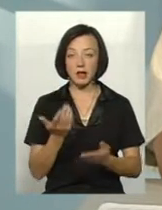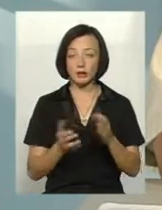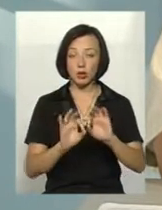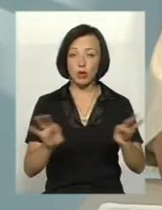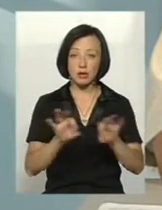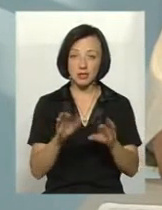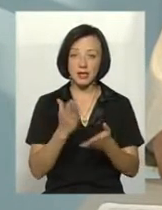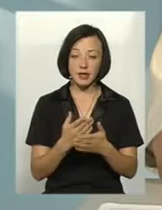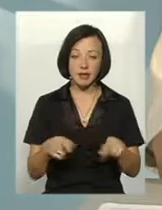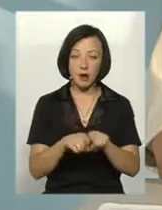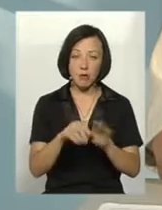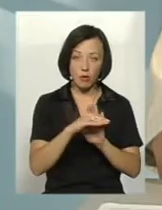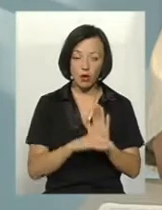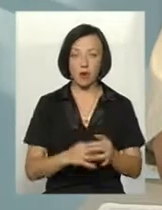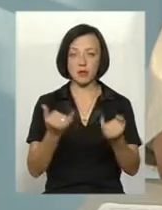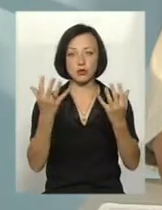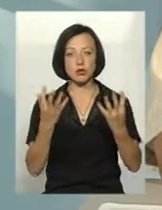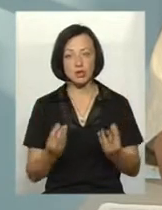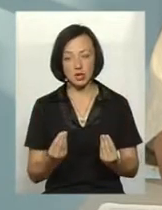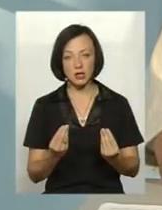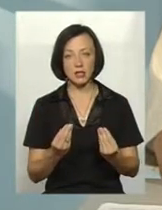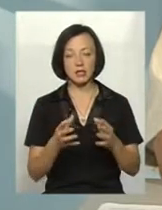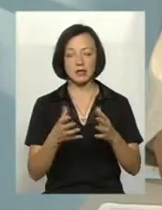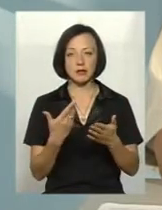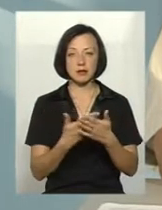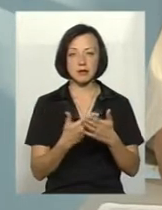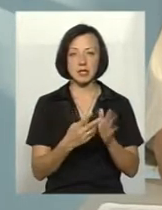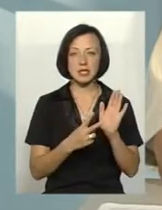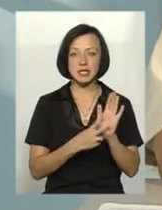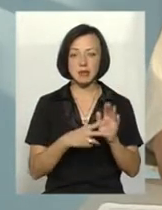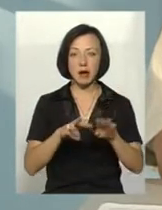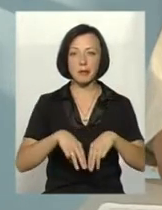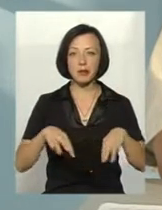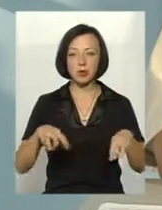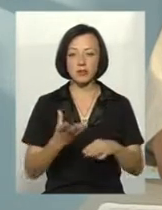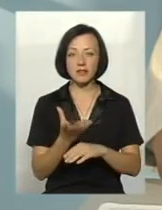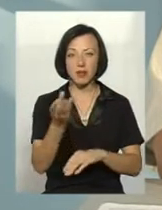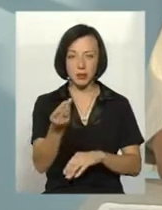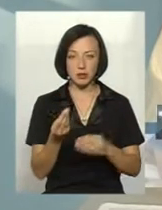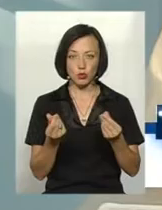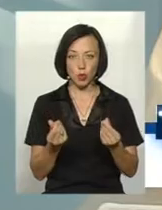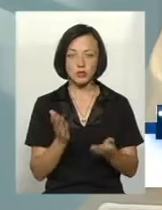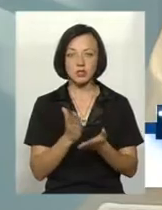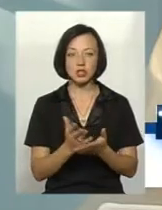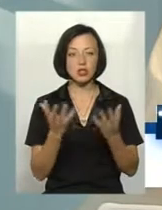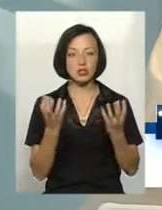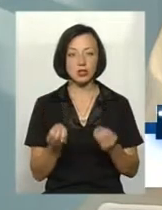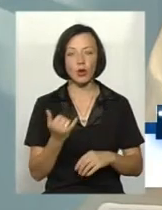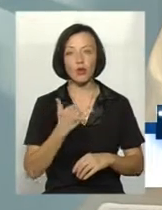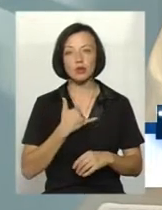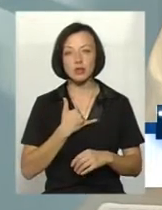розказуємо, що діє така програма, на сьогодніший день в межах 7 мільйонів виплачено цих коштів. Є ще в нас,